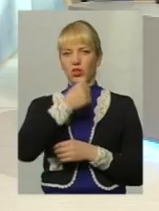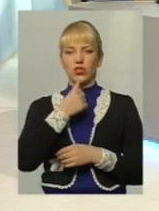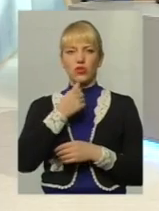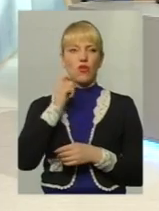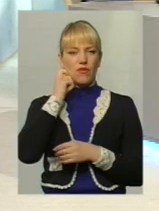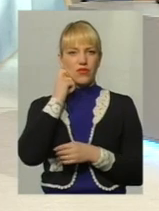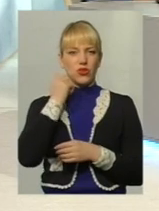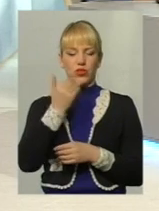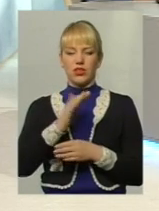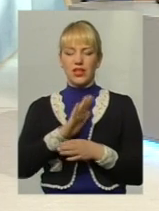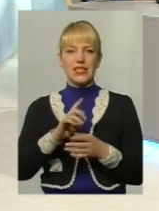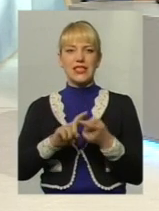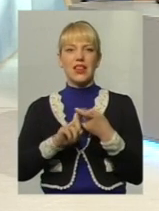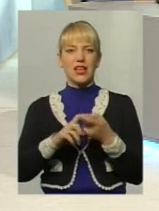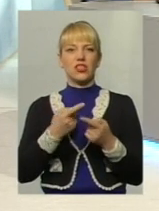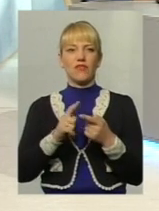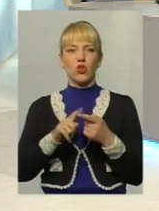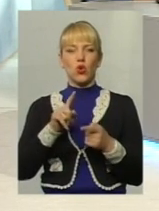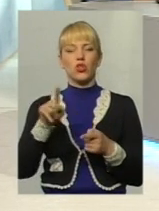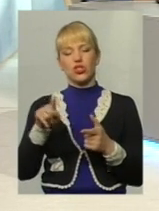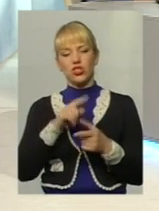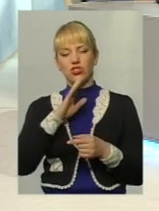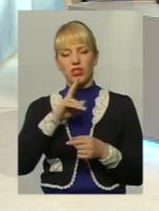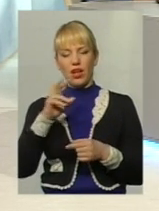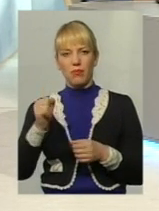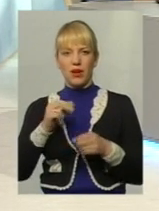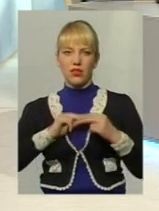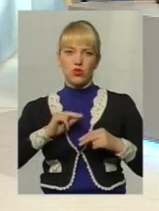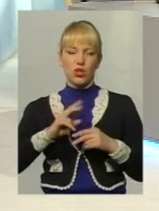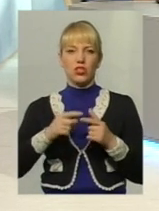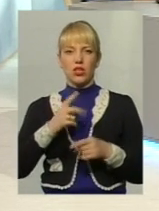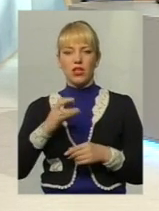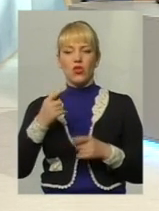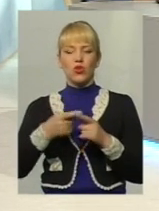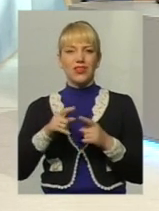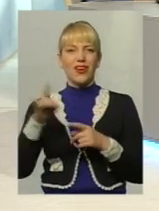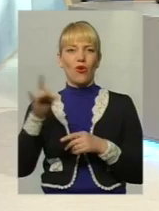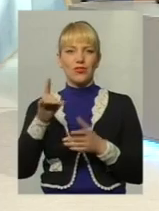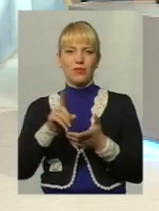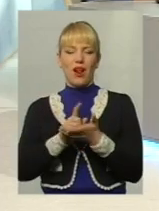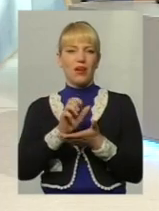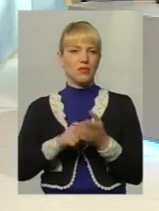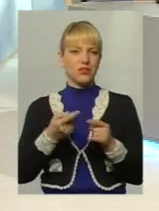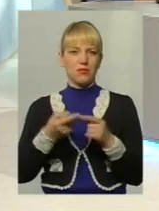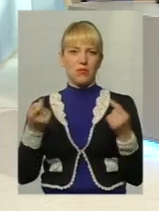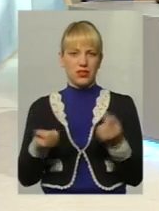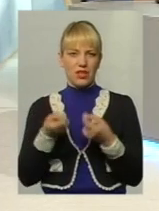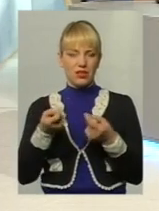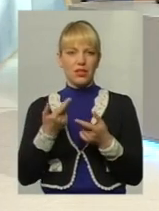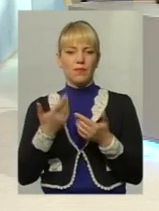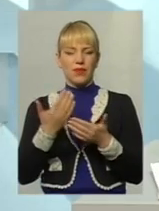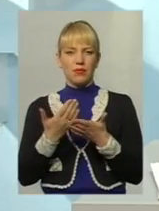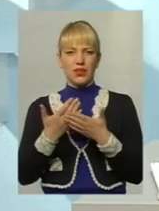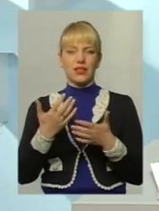Незалежно, чи вона працює, чи ні, але ці розміри, які стягуються на сьогоднішній день судами, на жаль, мізерні. Тобто, середня судова